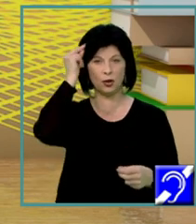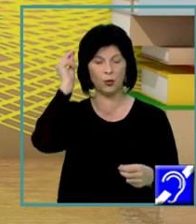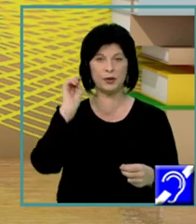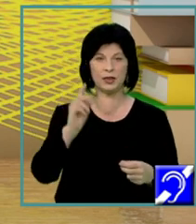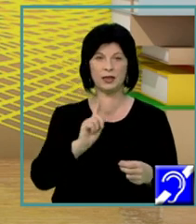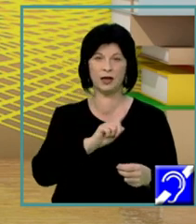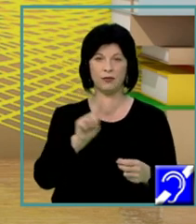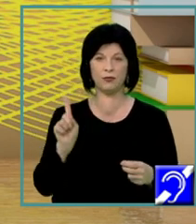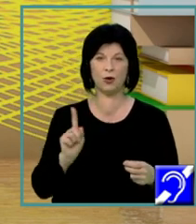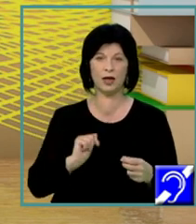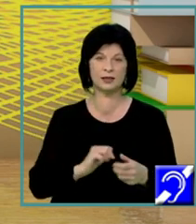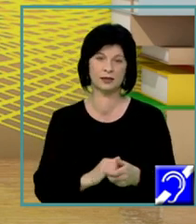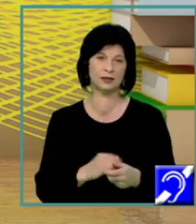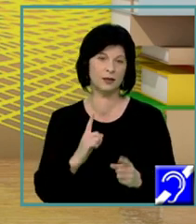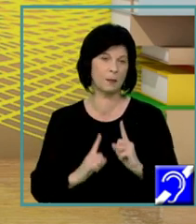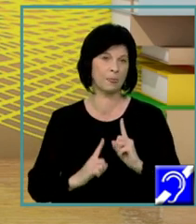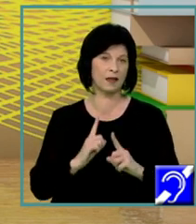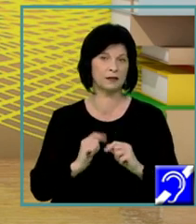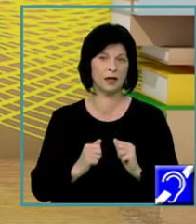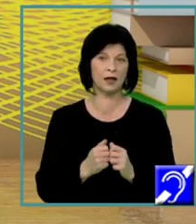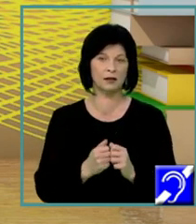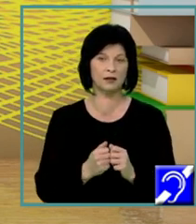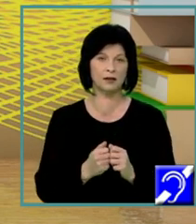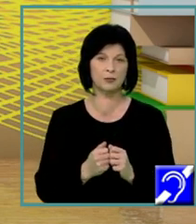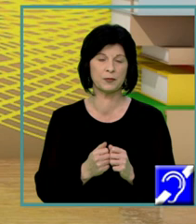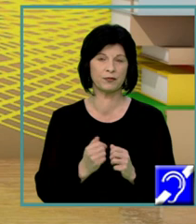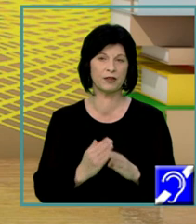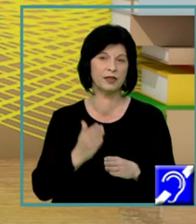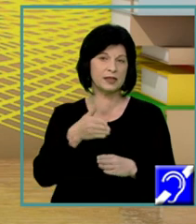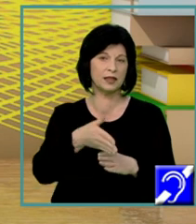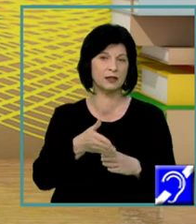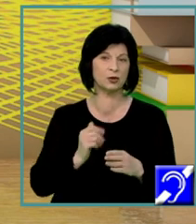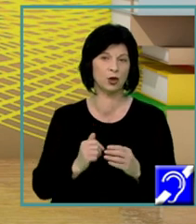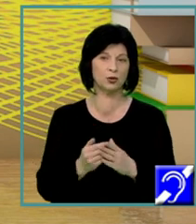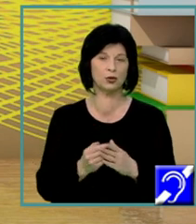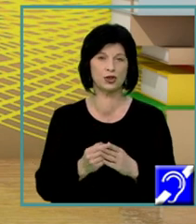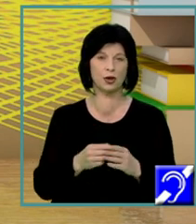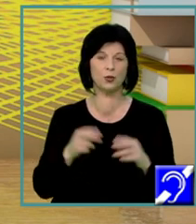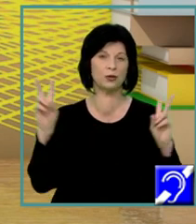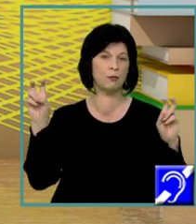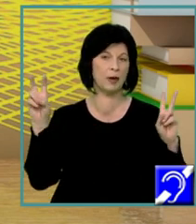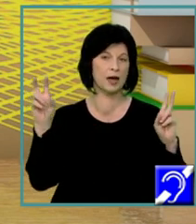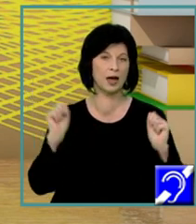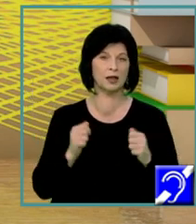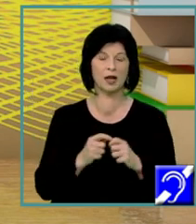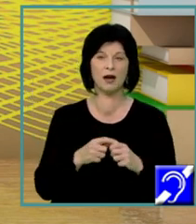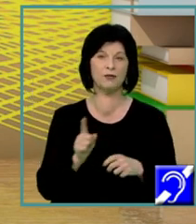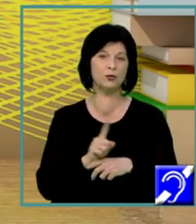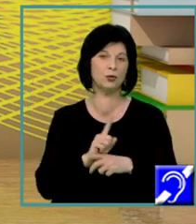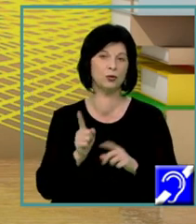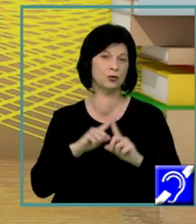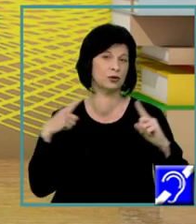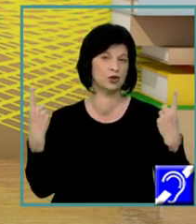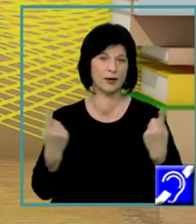dacă mai întâi veți introduce un paragraf, nu știu, cu noțiuni generale relative la tema